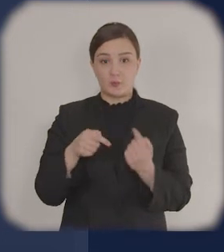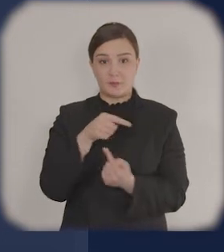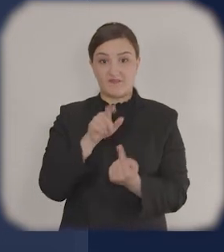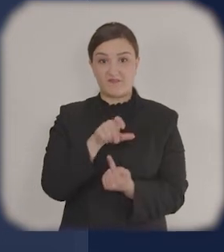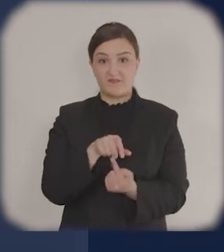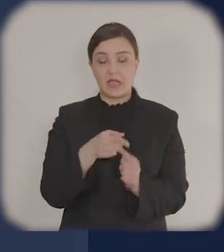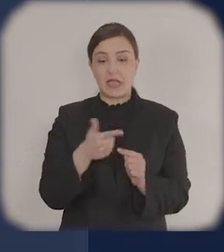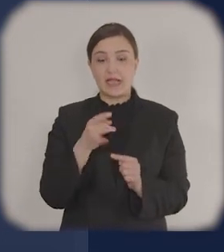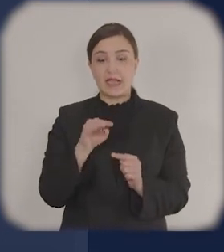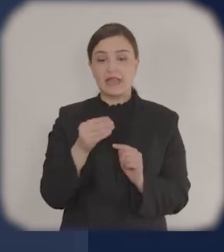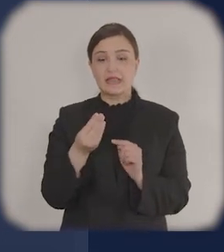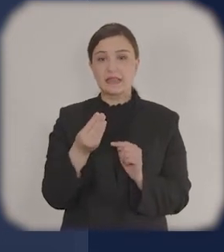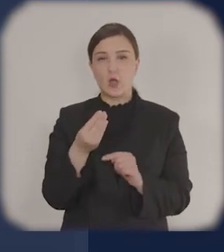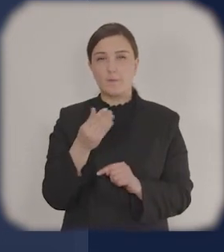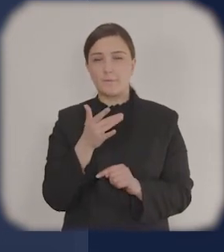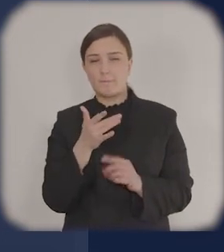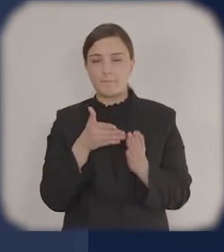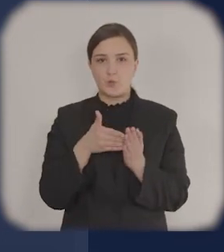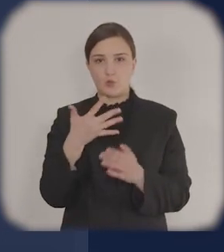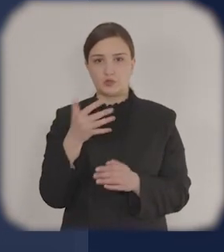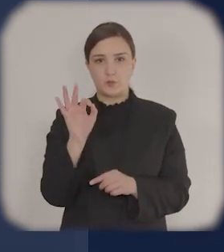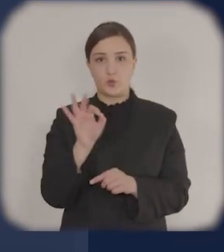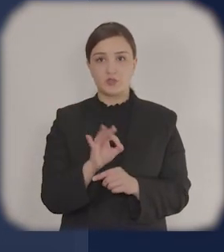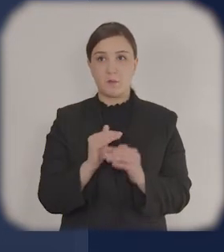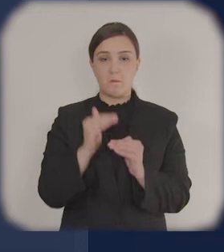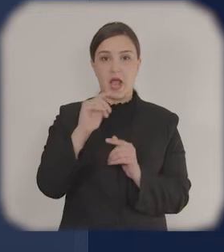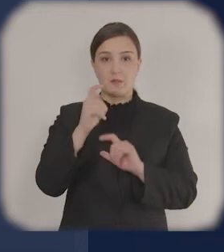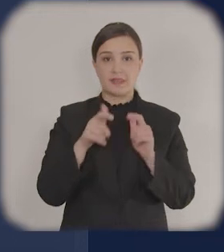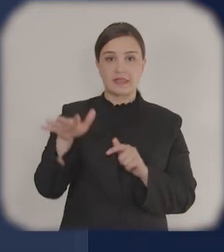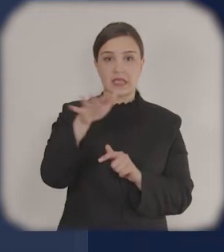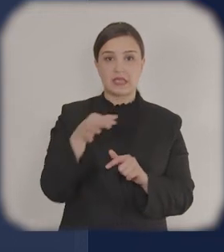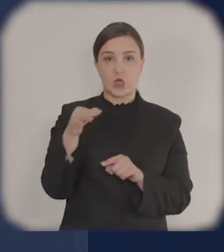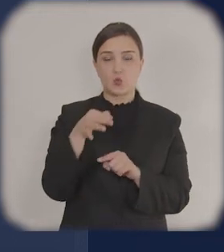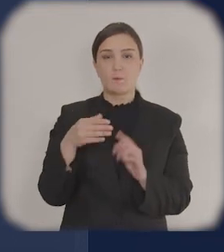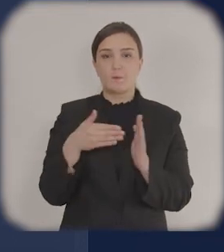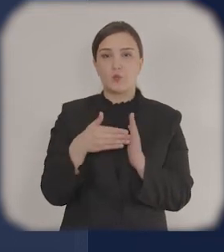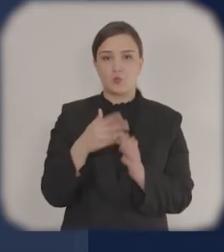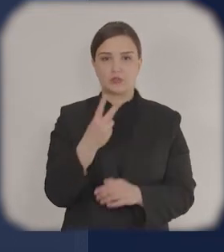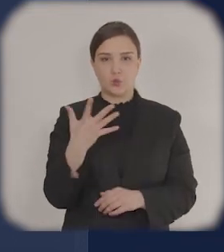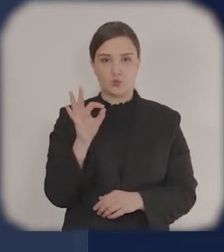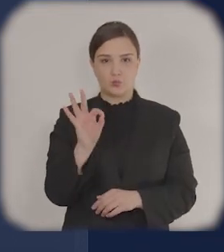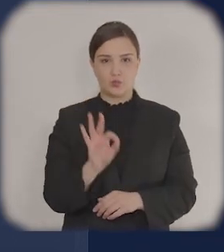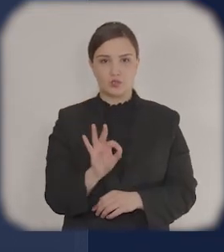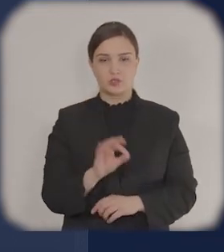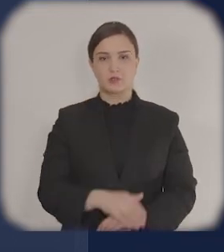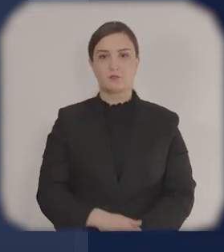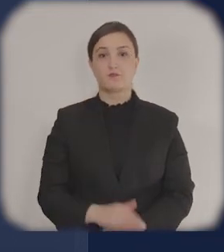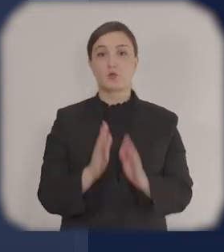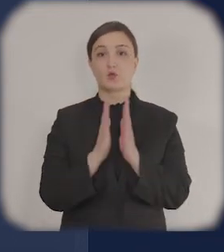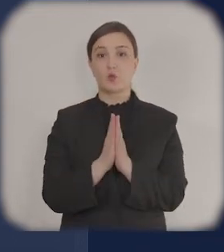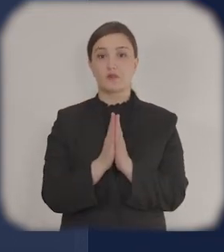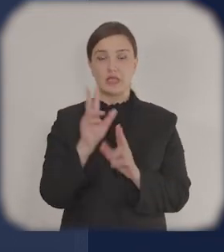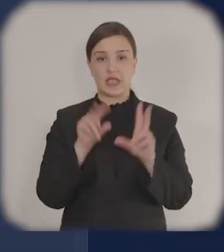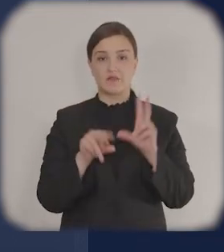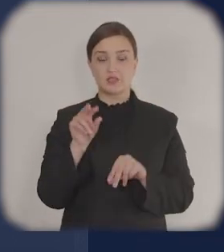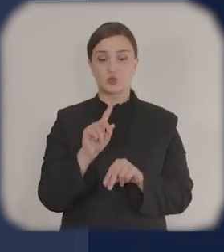-2018-ci illərdə ən azı bir dəfə maliyyələşdirilmiş idarə edici təşkilat üzvünün hər bir fiziki şəxsi, fərdə